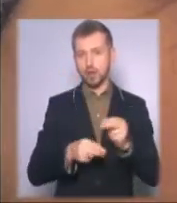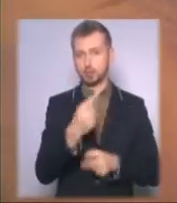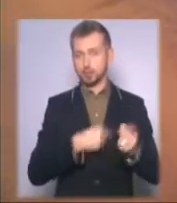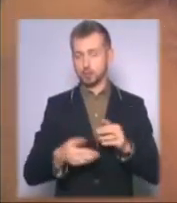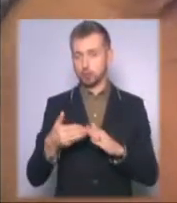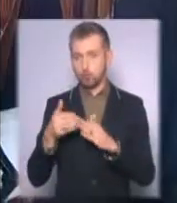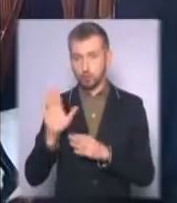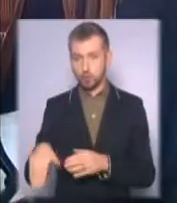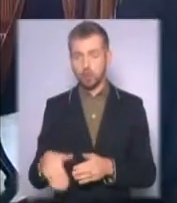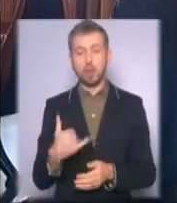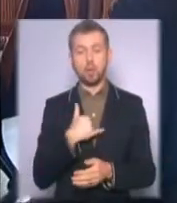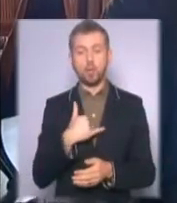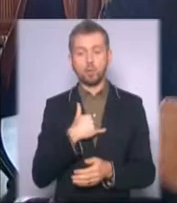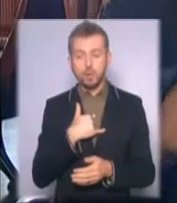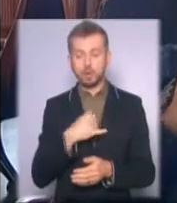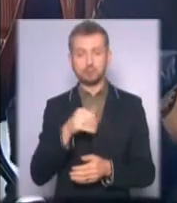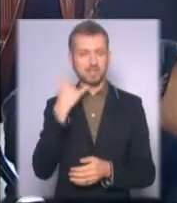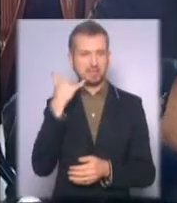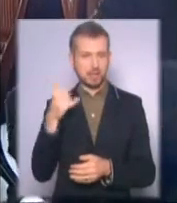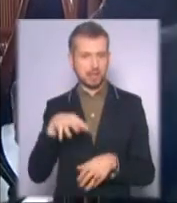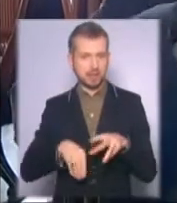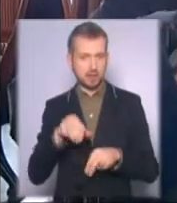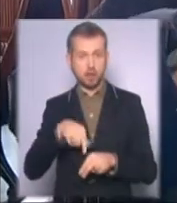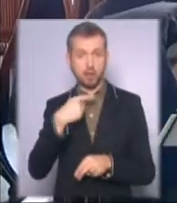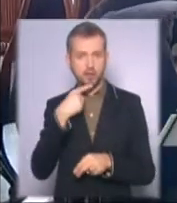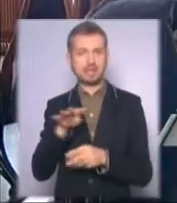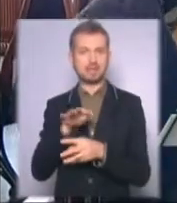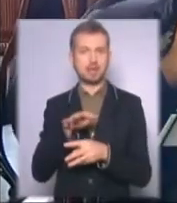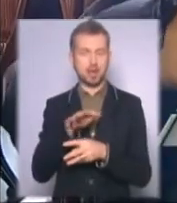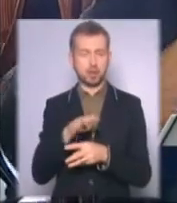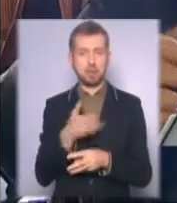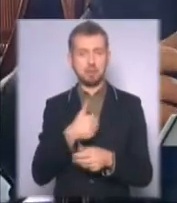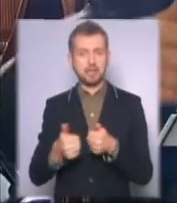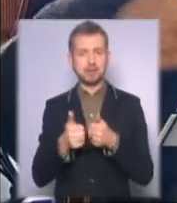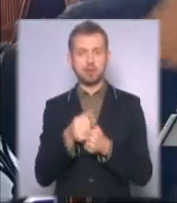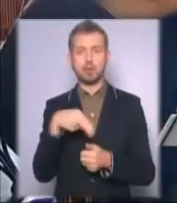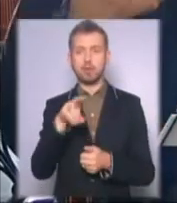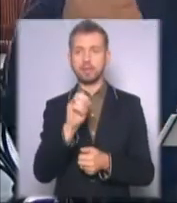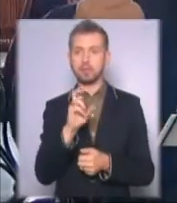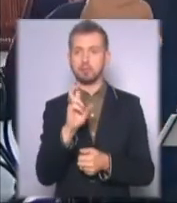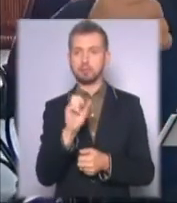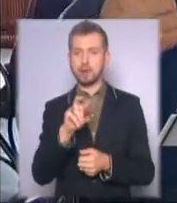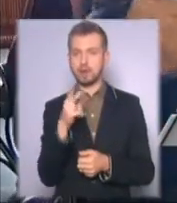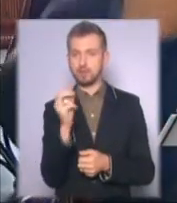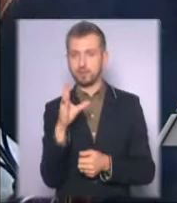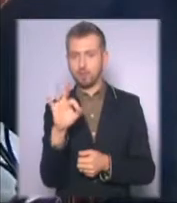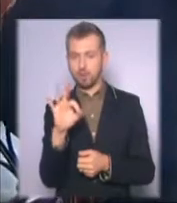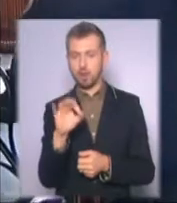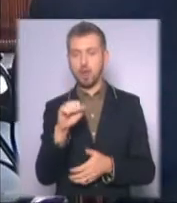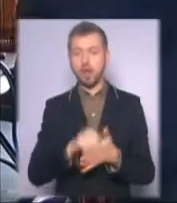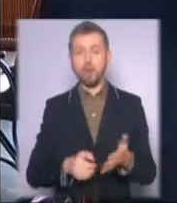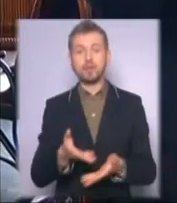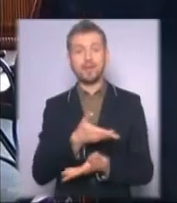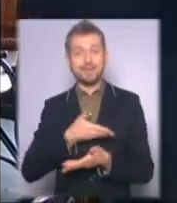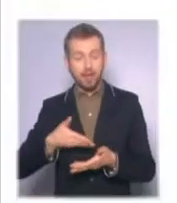дзвонила сусіду, я кажу, що стріляють, тому що ми в Дебаль, ми недалеко від Дебальця, і від нас донейровці